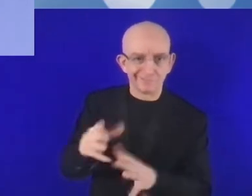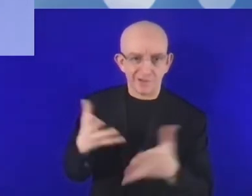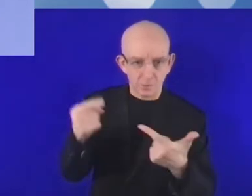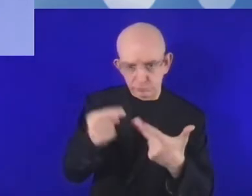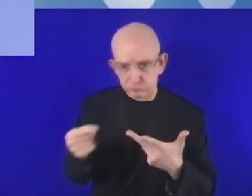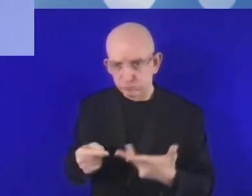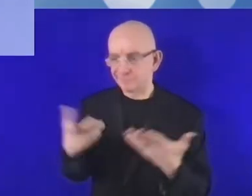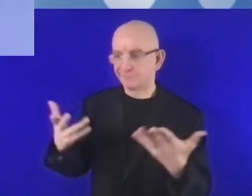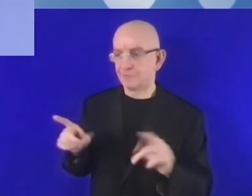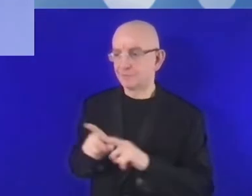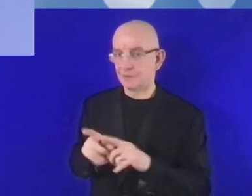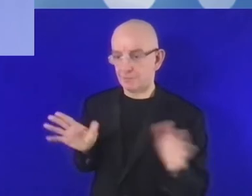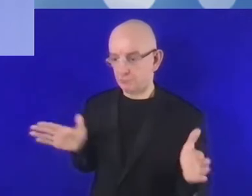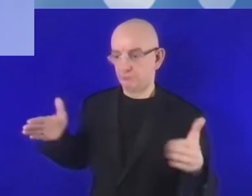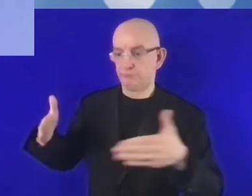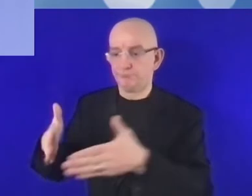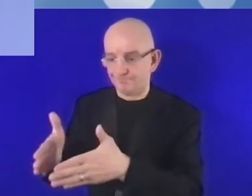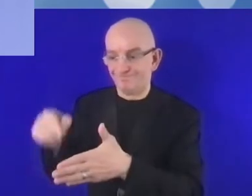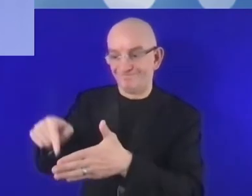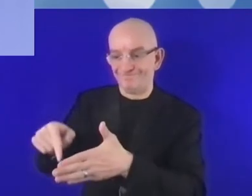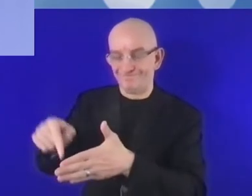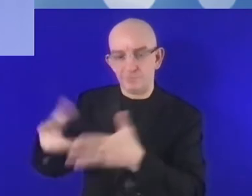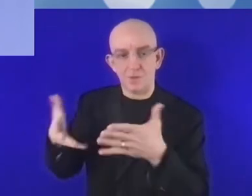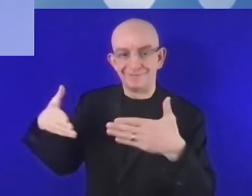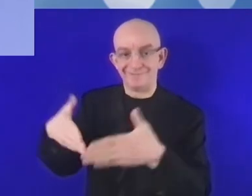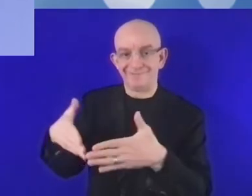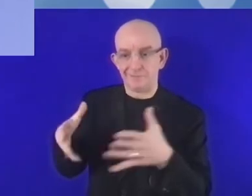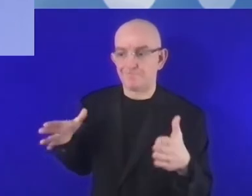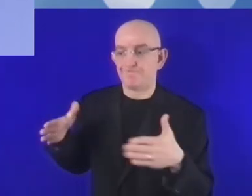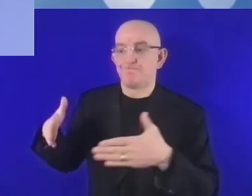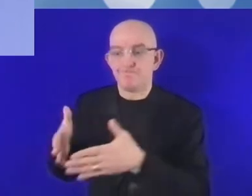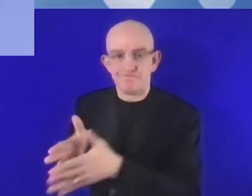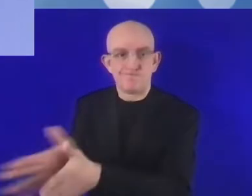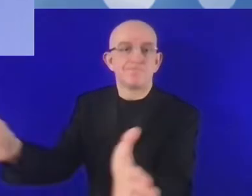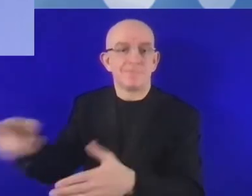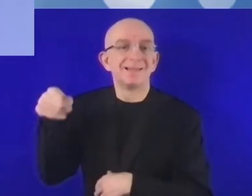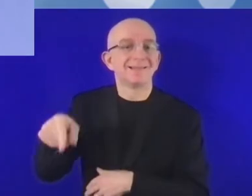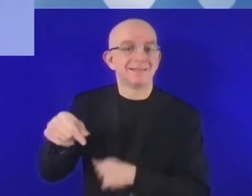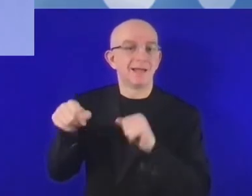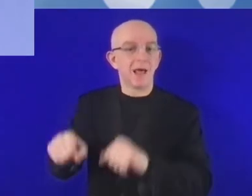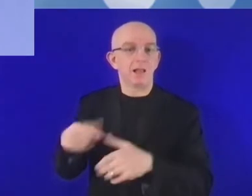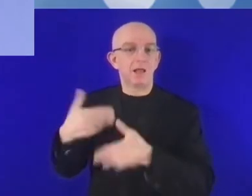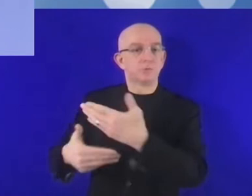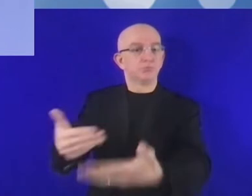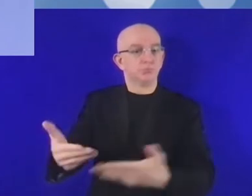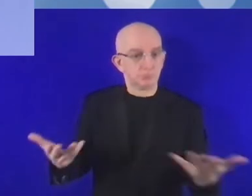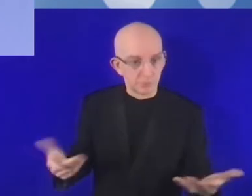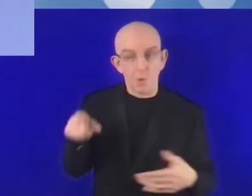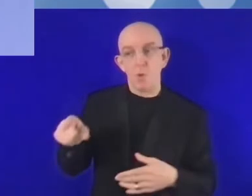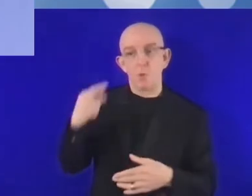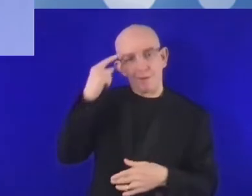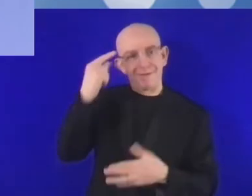mogą one dotyczyć rejestracji nowych podmiotów gospodarczych, jakichś innowacyjnych form prowadzenia działalności gospodarczej.